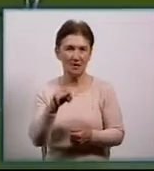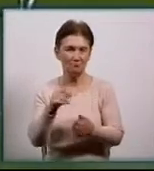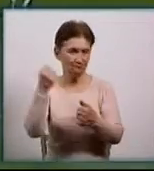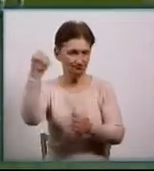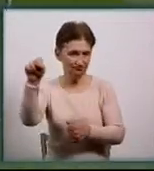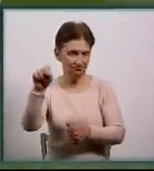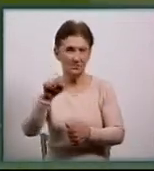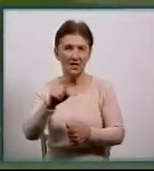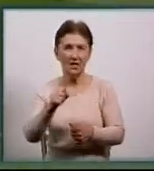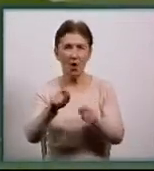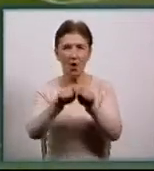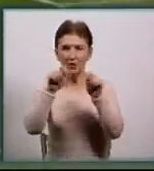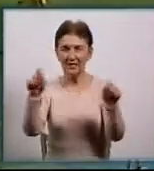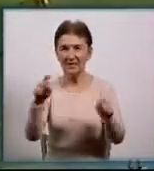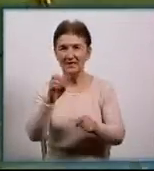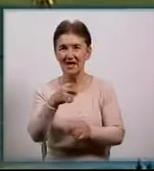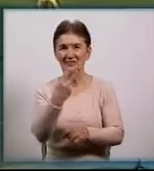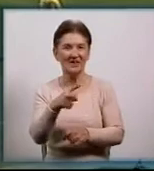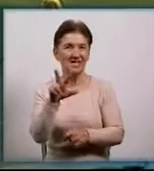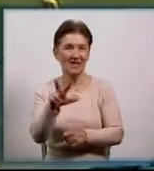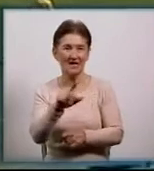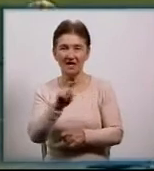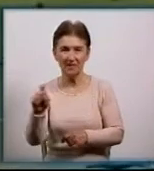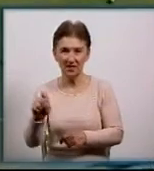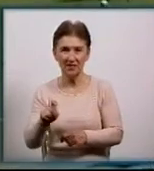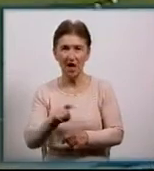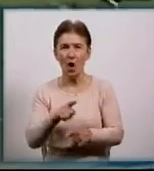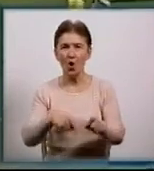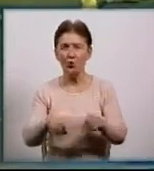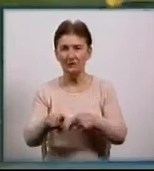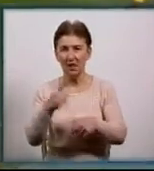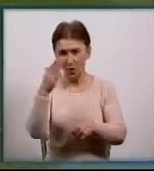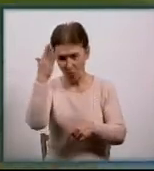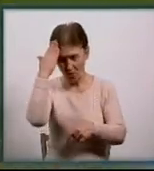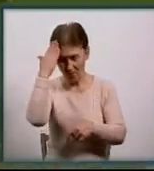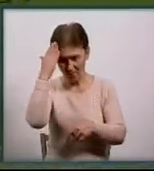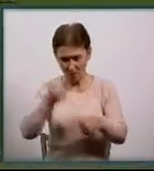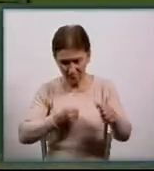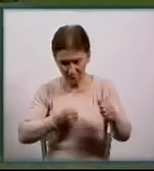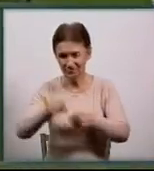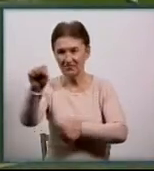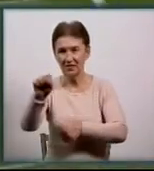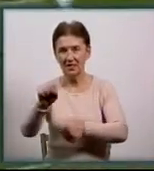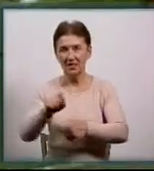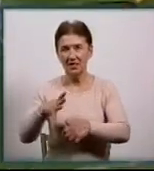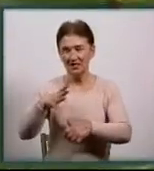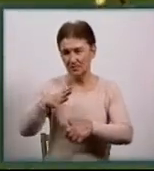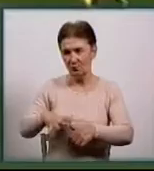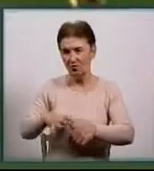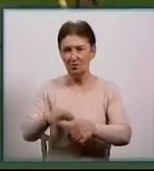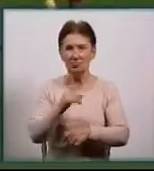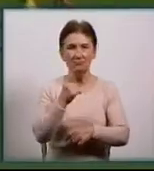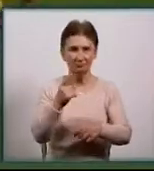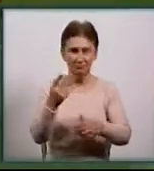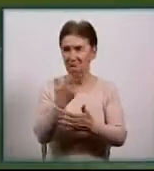Карпати відкрили рахунок на 23-й хвилині. Олексій Гуцуляк ударом головою змусив капітулювати воротаря гостей 1-0.